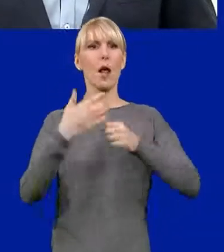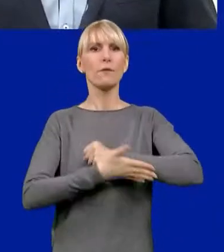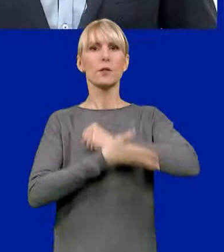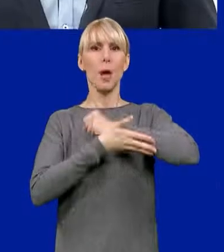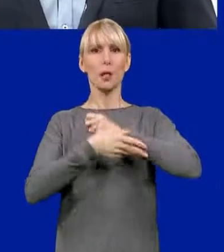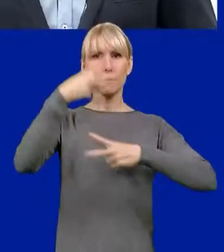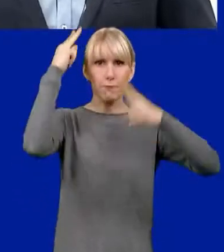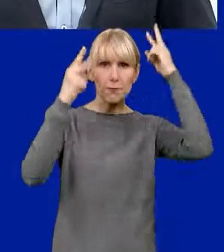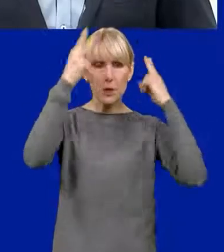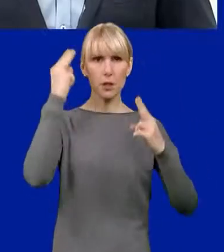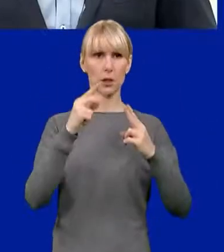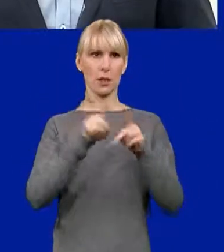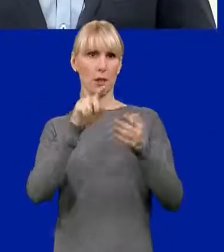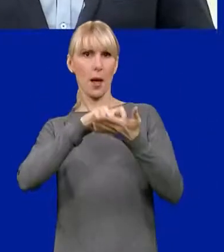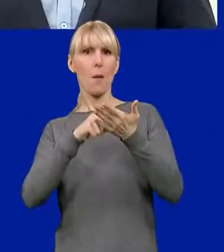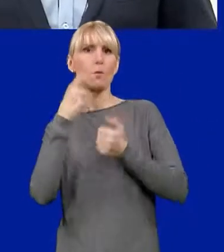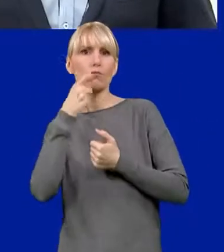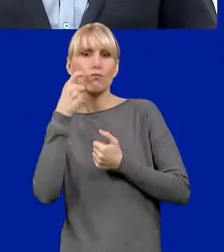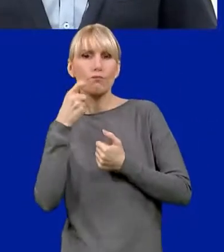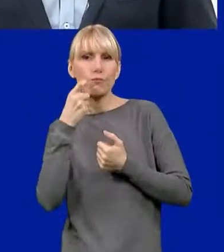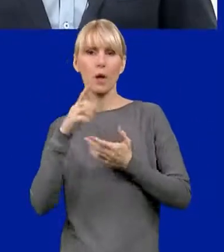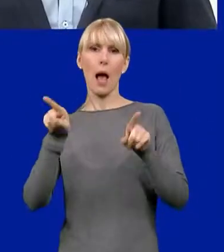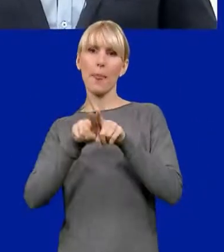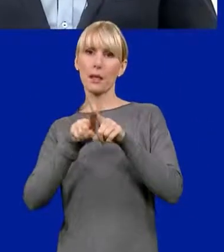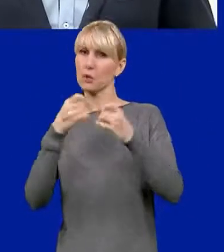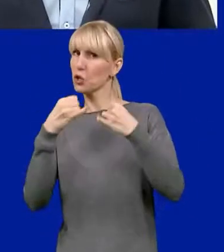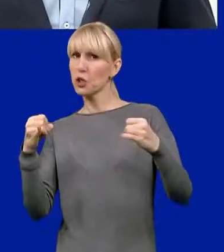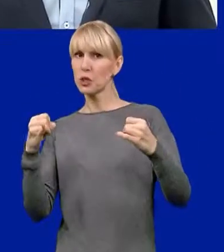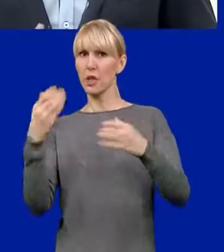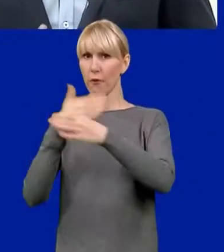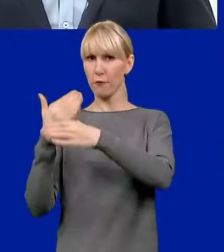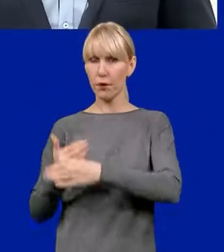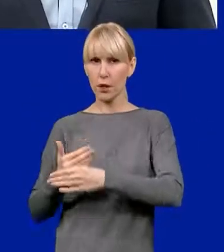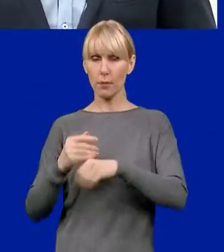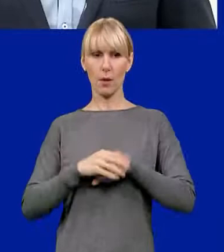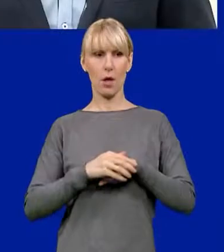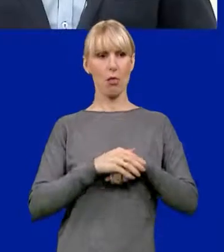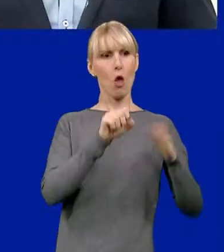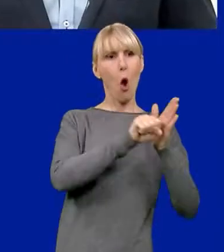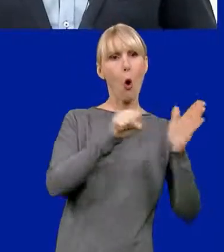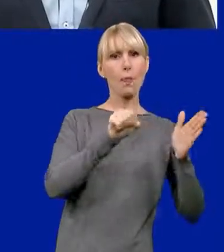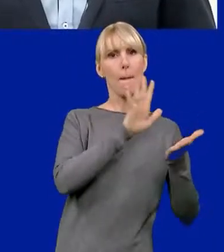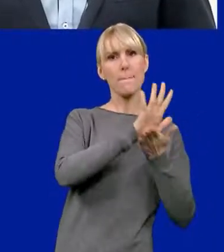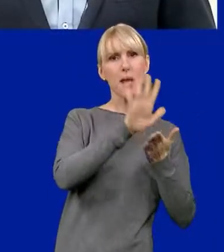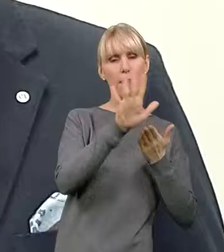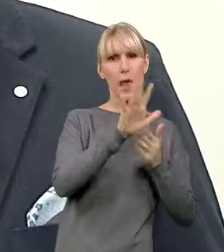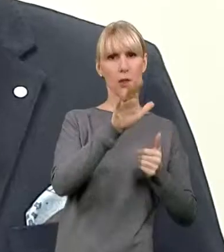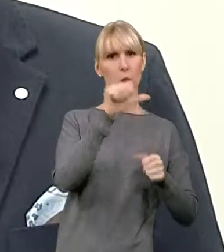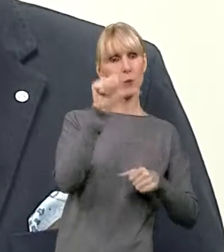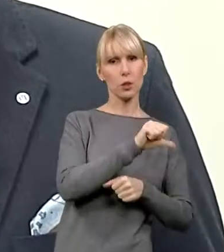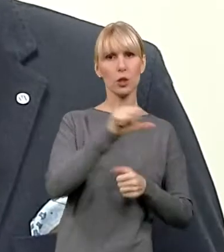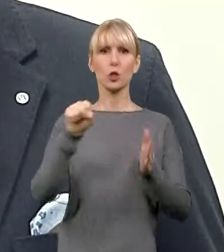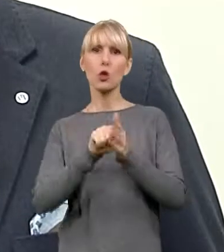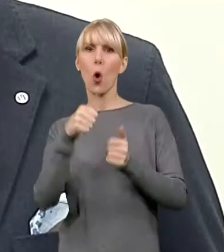wsparcie dla gabinetów stomatologicznych do firm produkcyjnych. Udzielaliśmy kwoty od 15 tysięcy do miliona złotych.